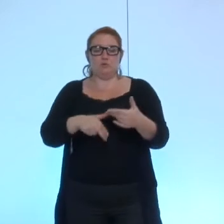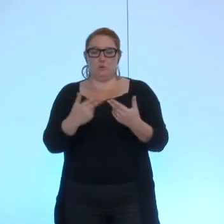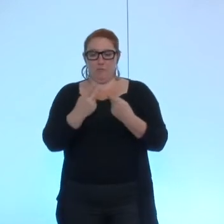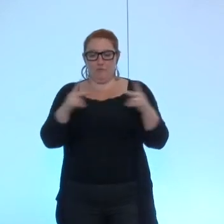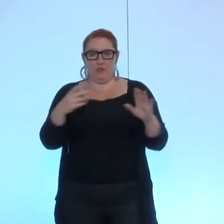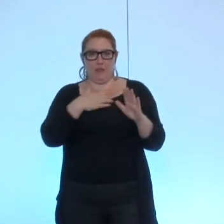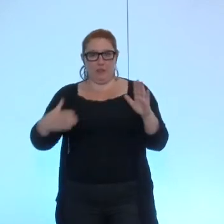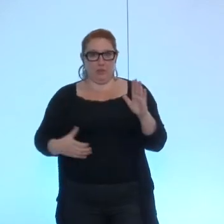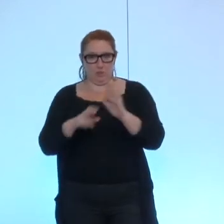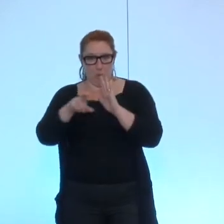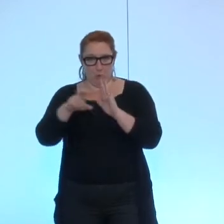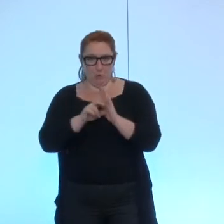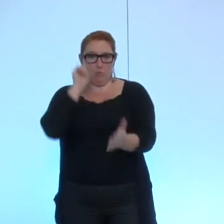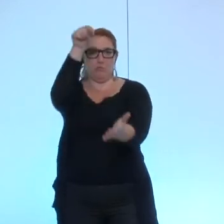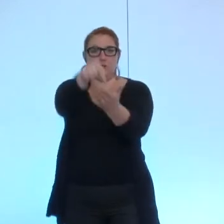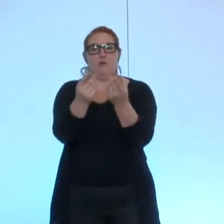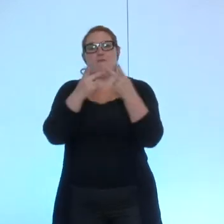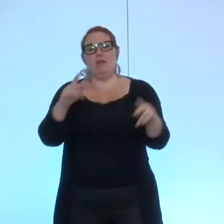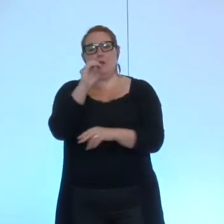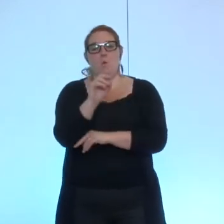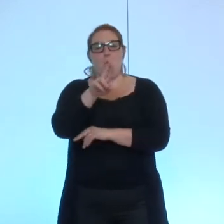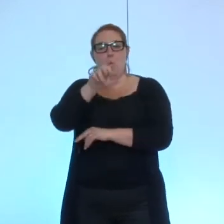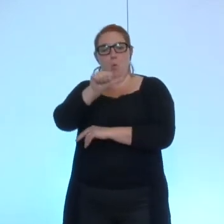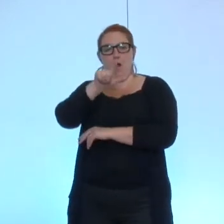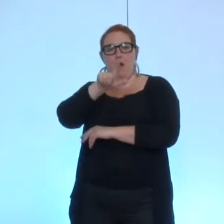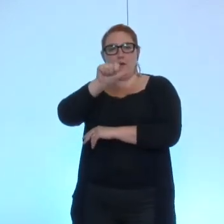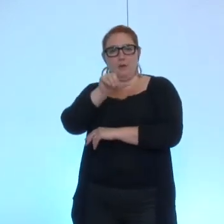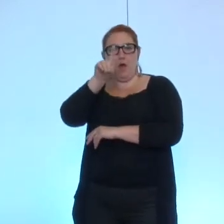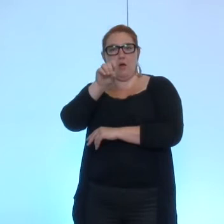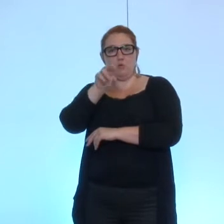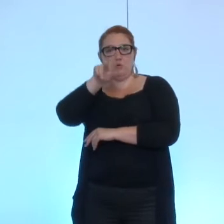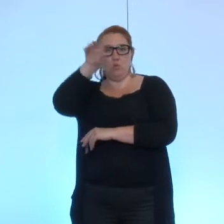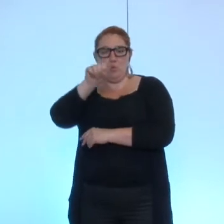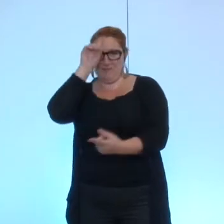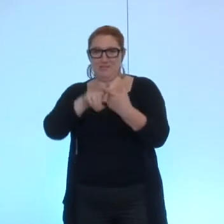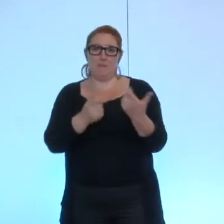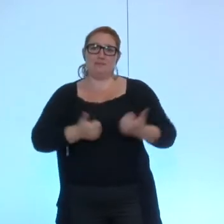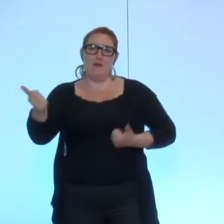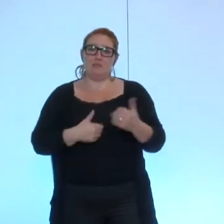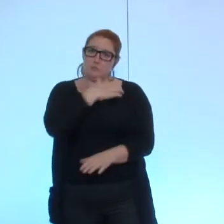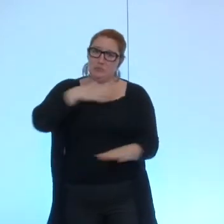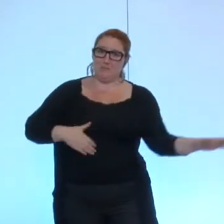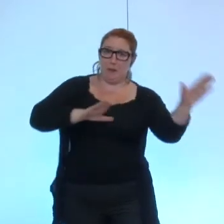de Grenoble et la ville de Ouagadougou pour la poursuite du projet de mise en place d'un service municipal de restauration scolaire